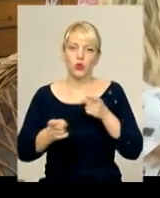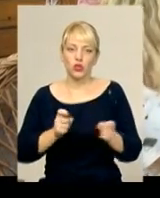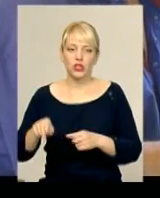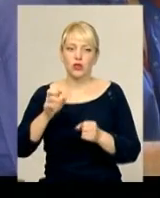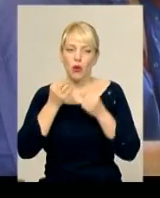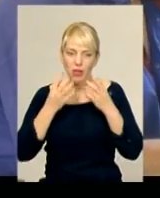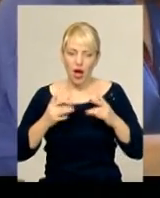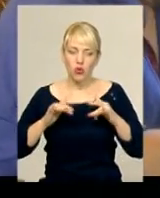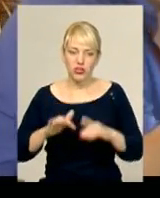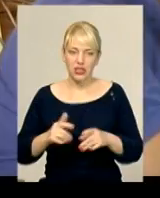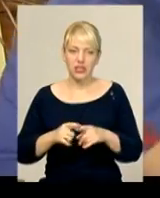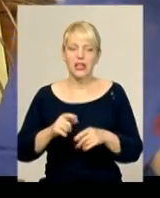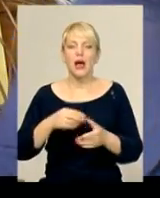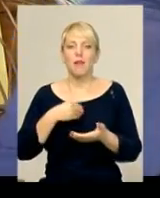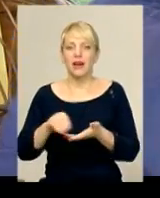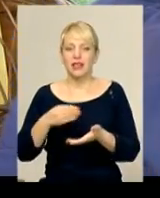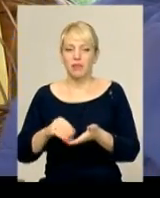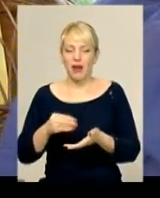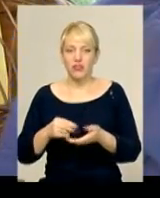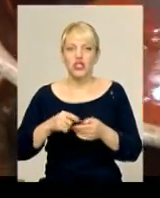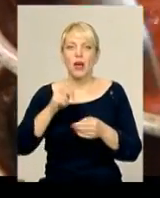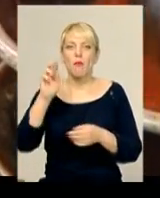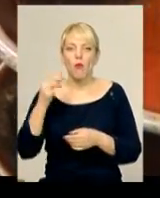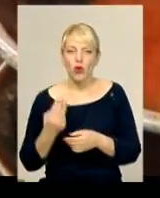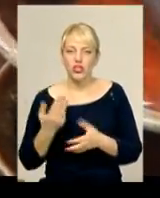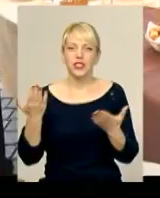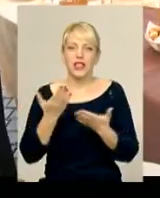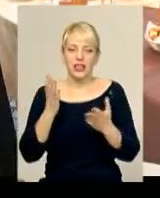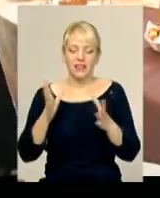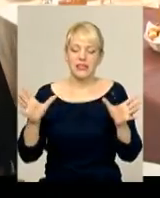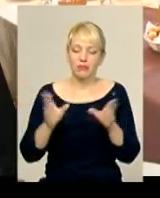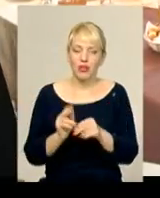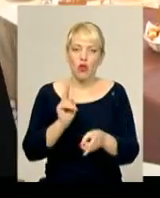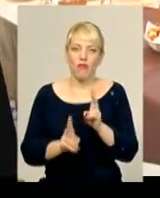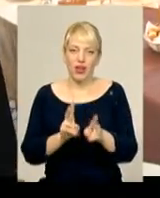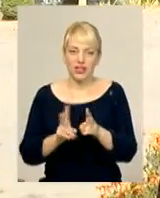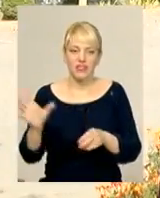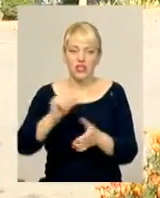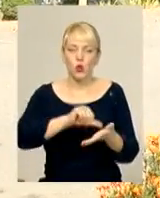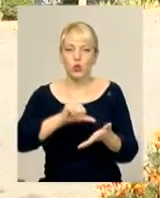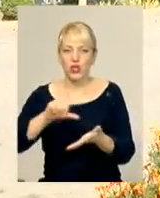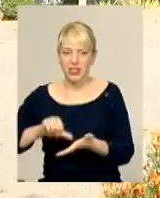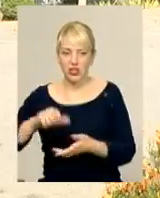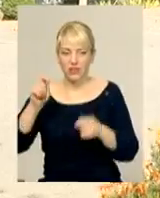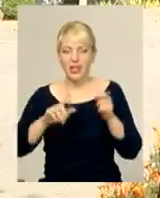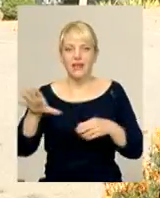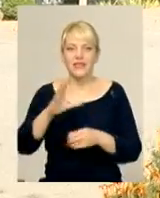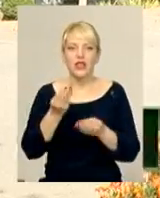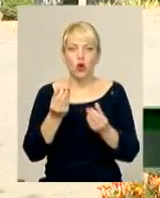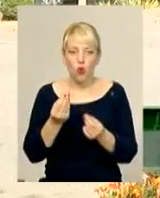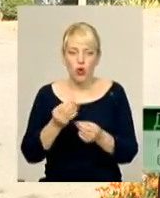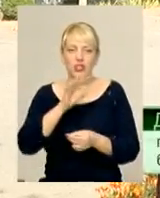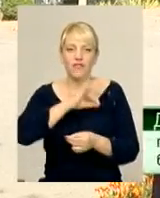благодійності, придбавши за символічну ціну борщ, який спільно варитимуть усі учасники фестивалю. Всі кошти, вирощені з цієї